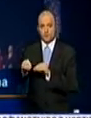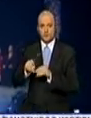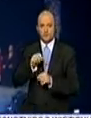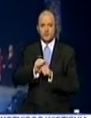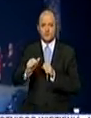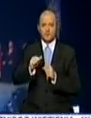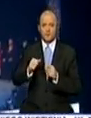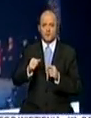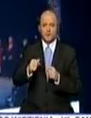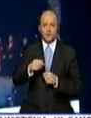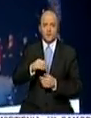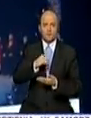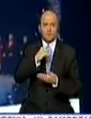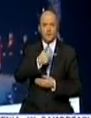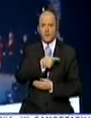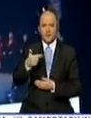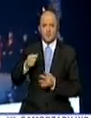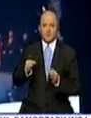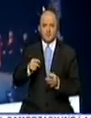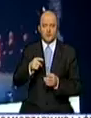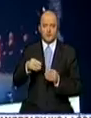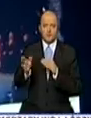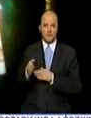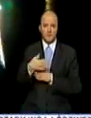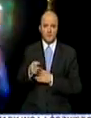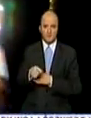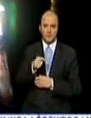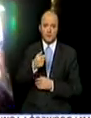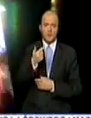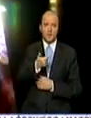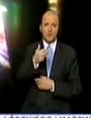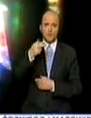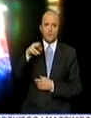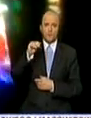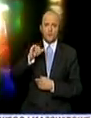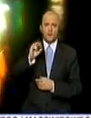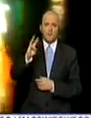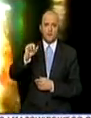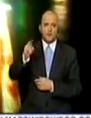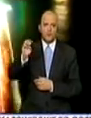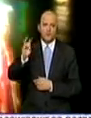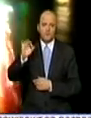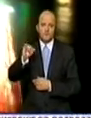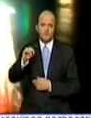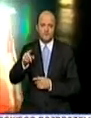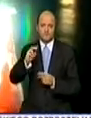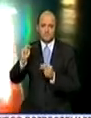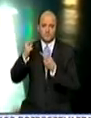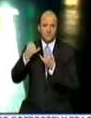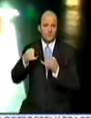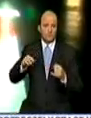będącej mottem całego festiwalu. Krystian Lupa i Krzysztof Warlikowski, mistrzowie Polskiego Teatru, należący do różnych pokoleń,